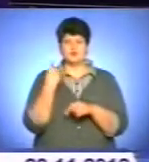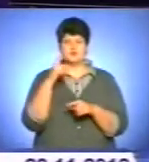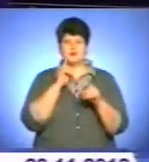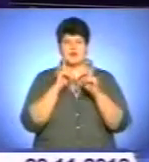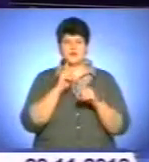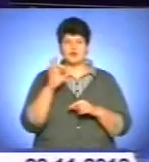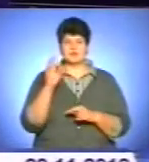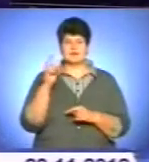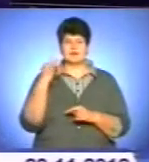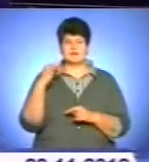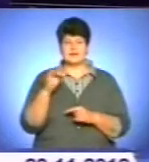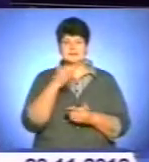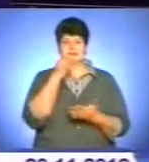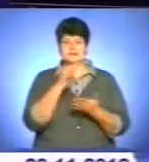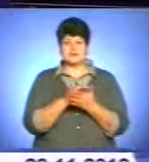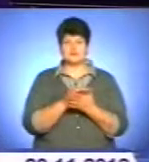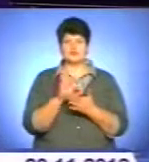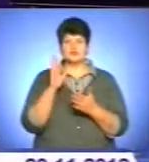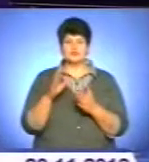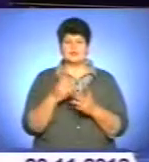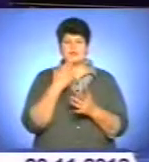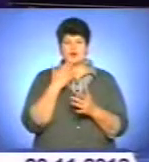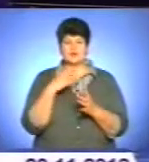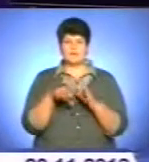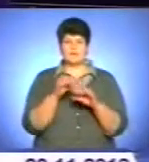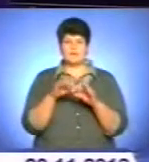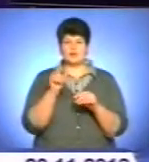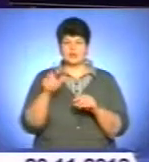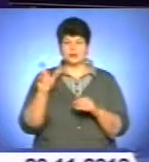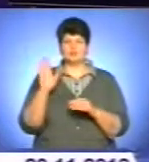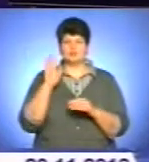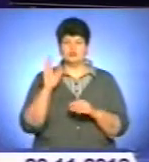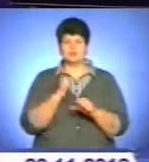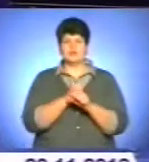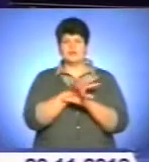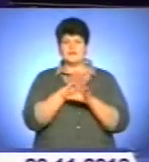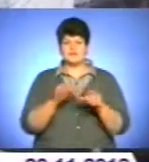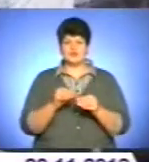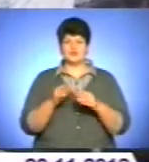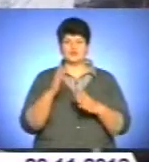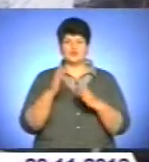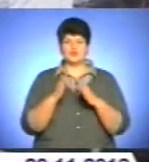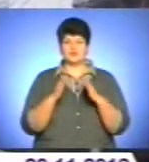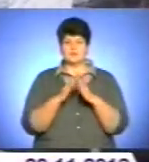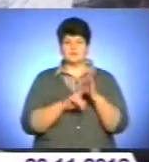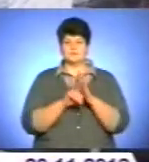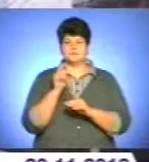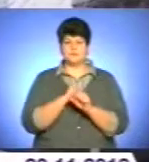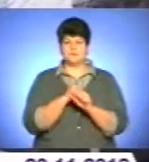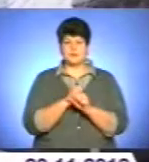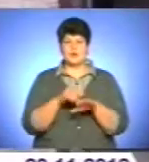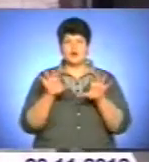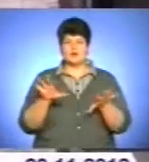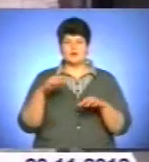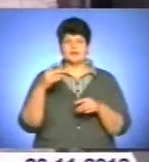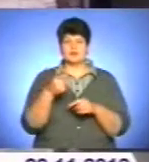Кайда. Він зауважив, ставши народним депутатом, робитиме усе, що будівлі стали до ладу. Голова Тернопільської обласної ради